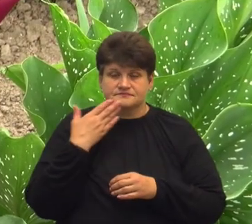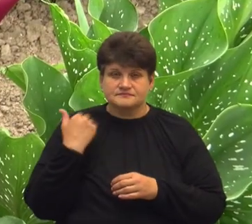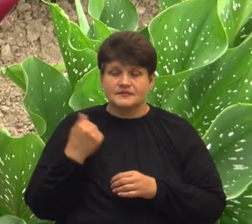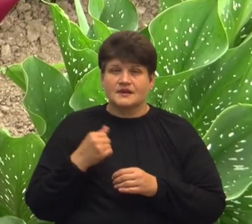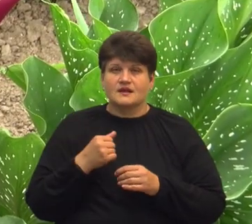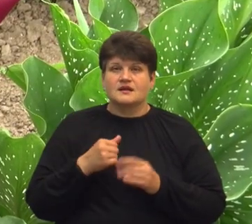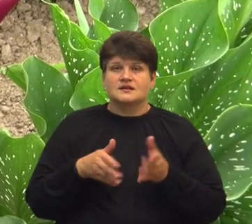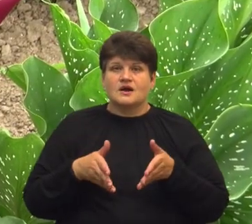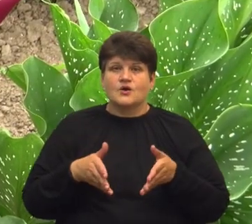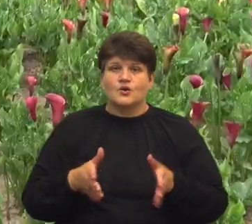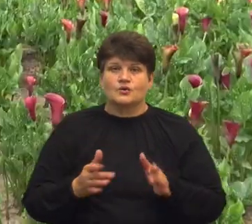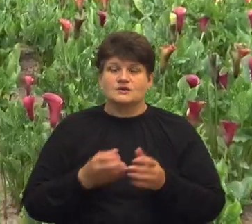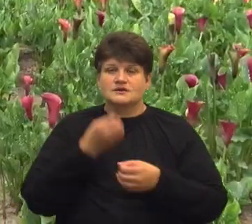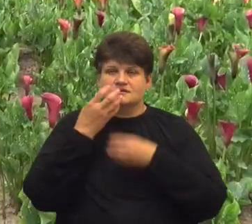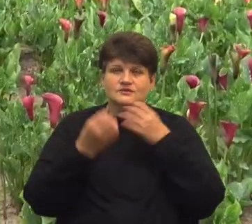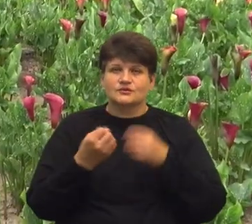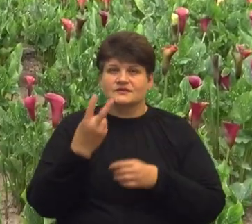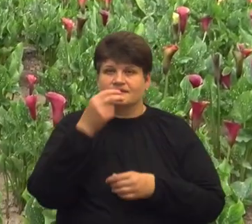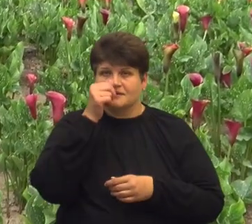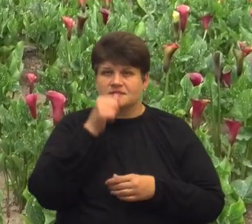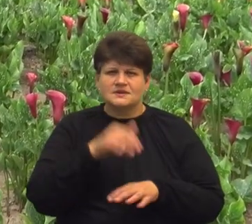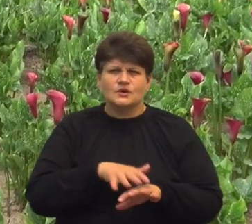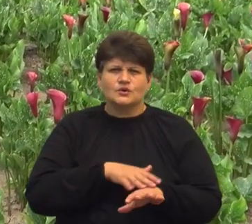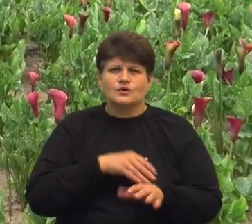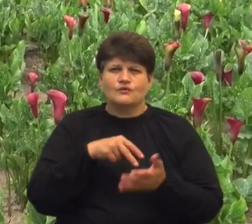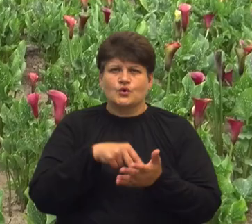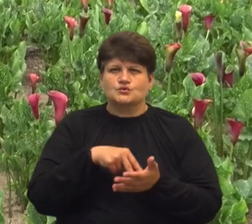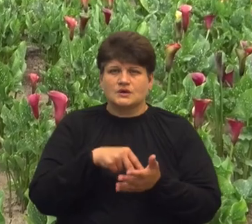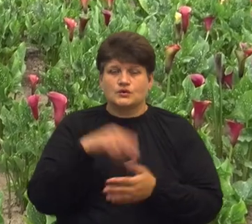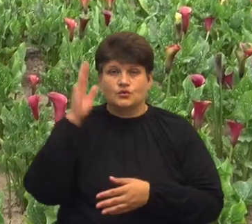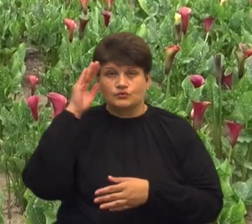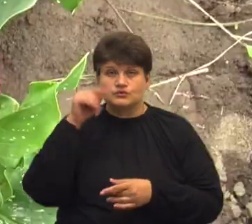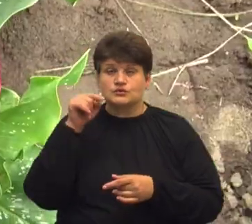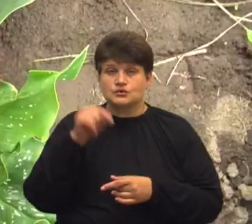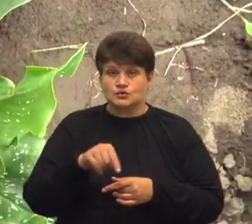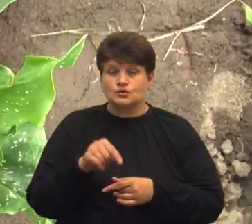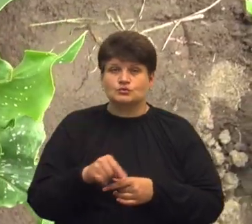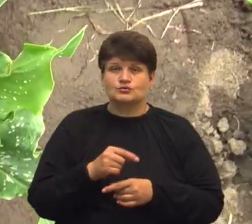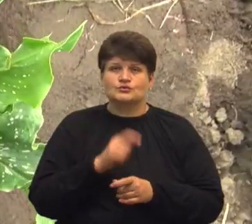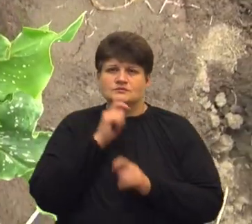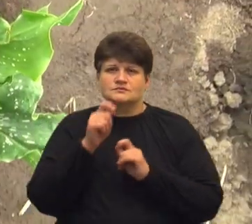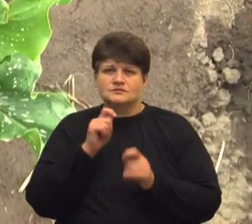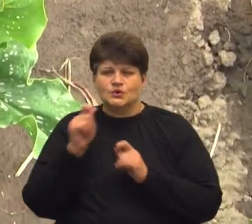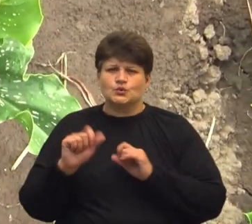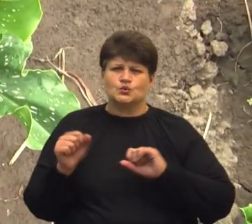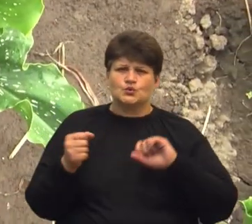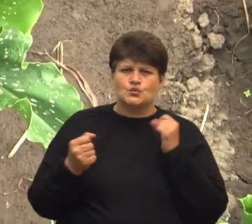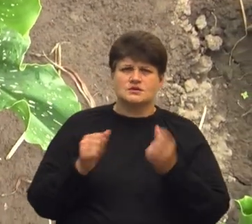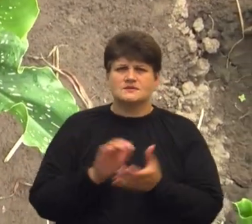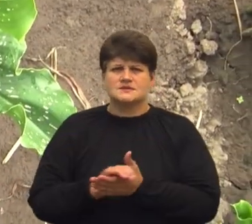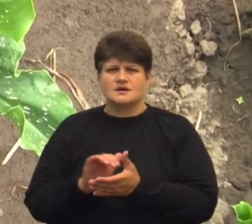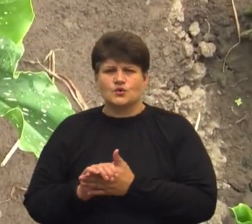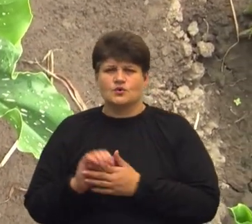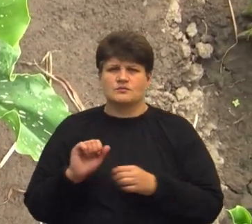цвітуть упродовж двох місяців. Довго стоять у воді. Тому Василь дарує букети друзям, знайомим, сусідам. Для